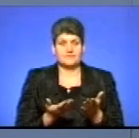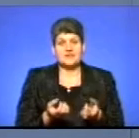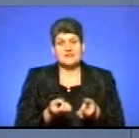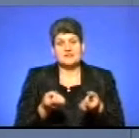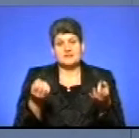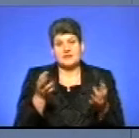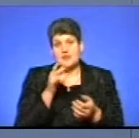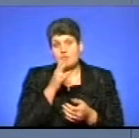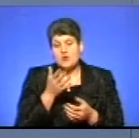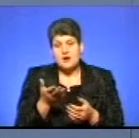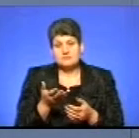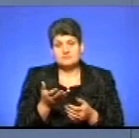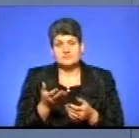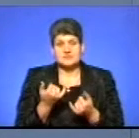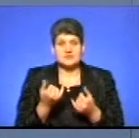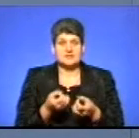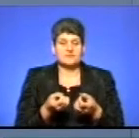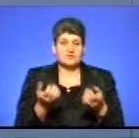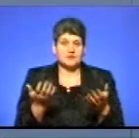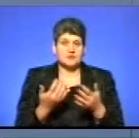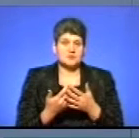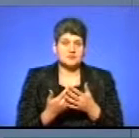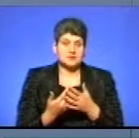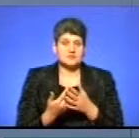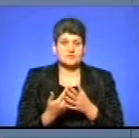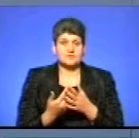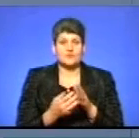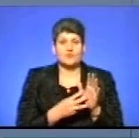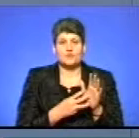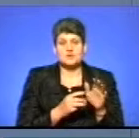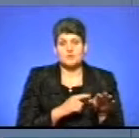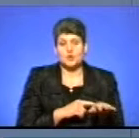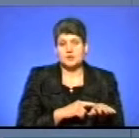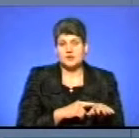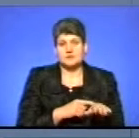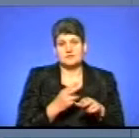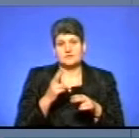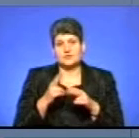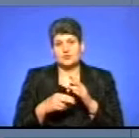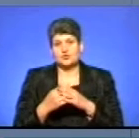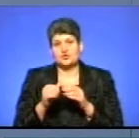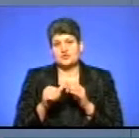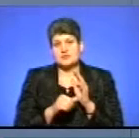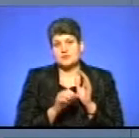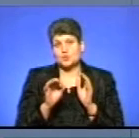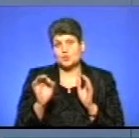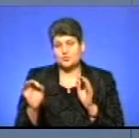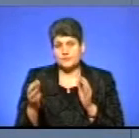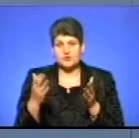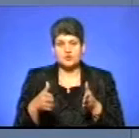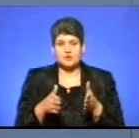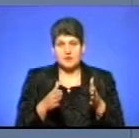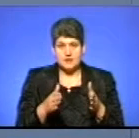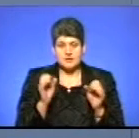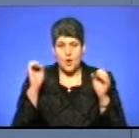світла пора дороги зараз нас розвітає приблизно о 8 годині і приблизно до 16.00. Якщо ділянка